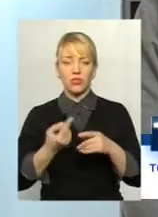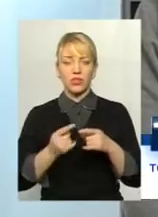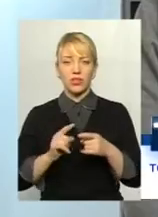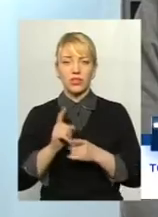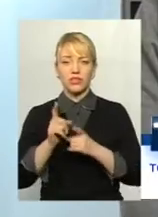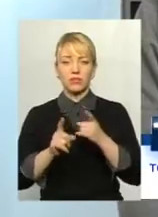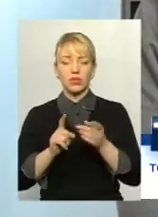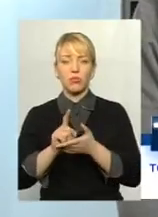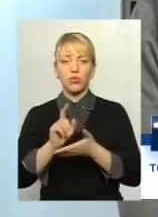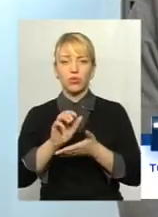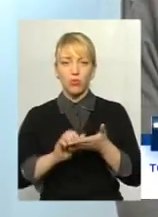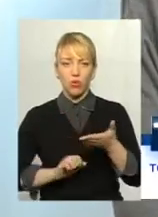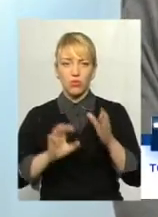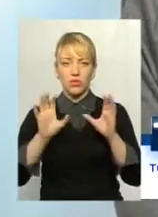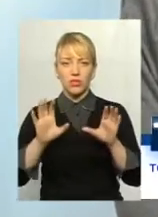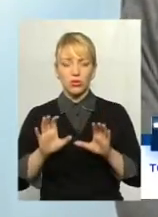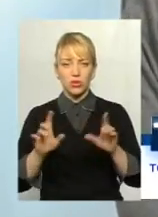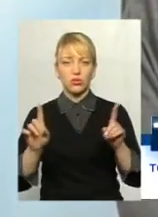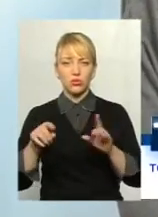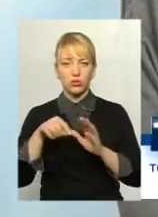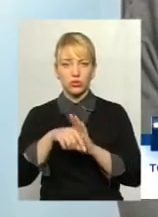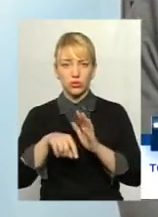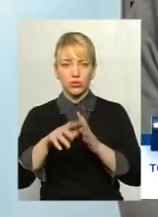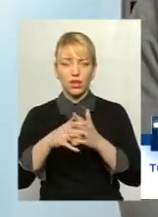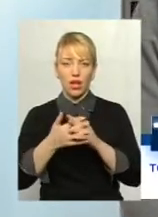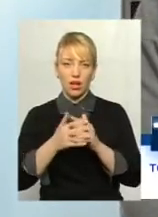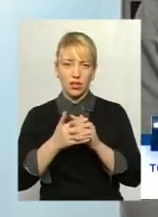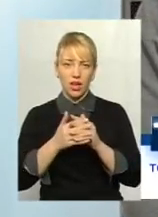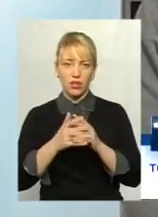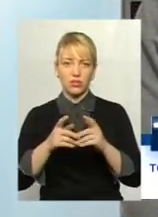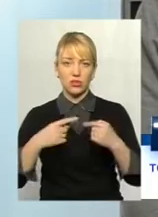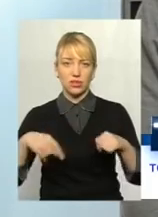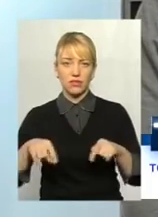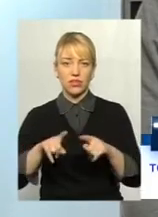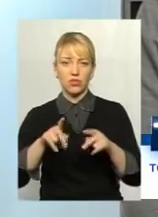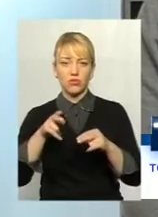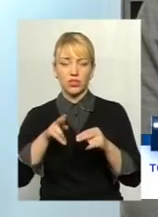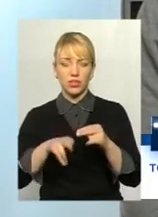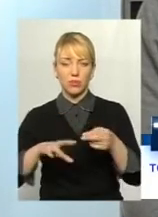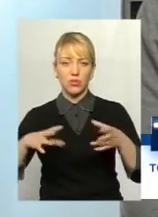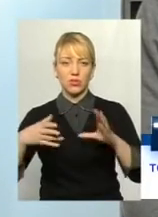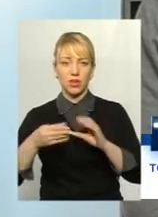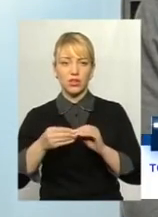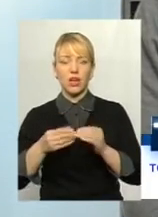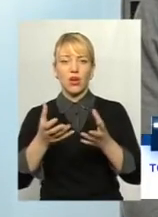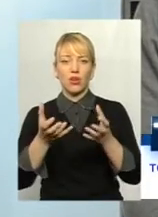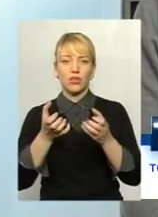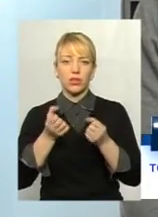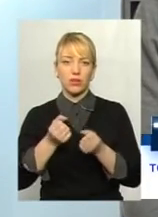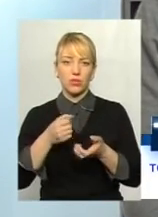законодавства, які стосуються аграрної сфери. Що в кінцевому результаті отримує споживач цієї